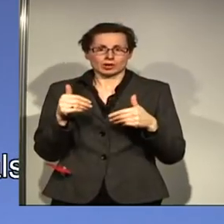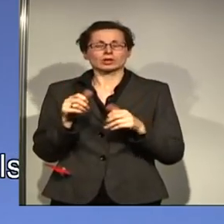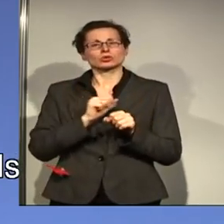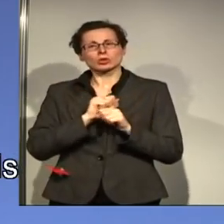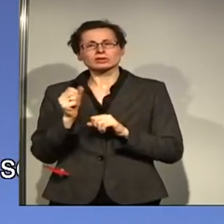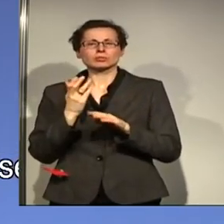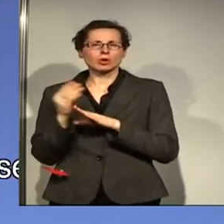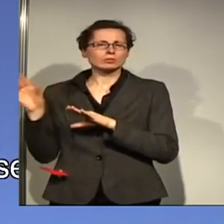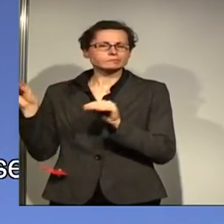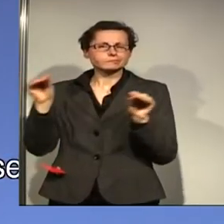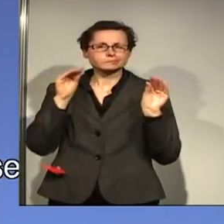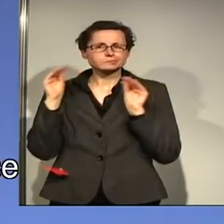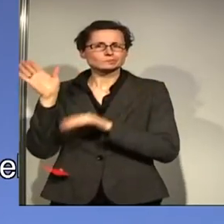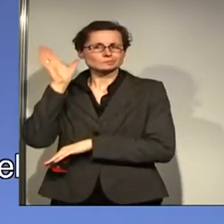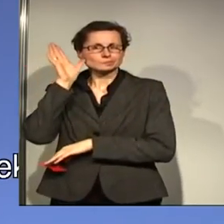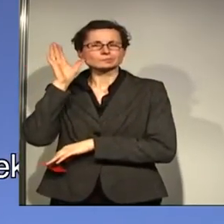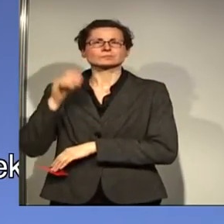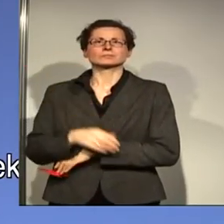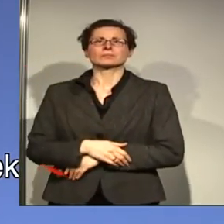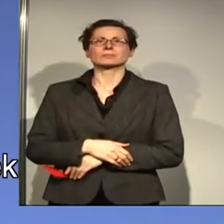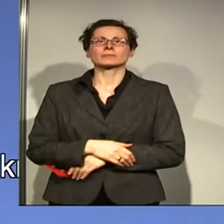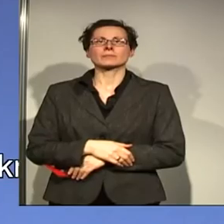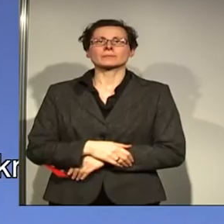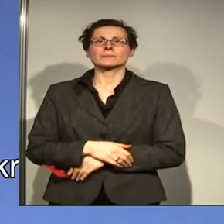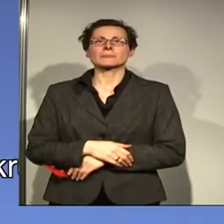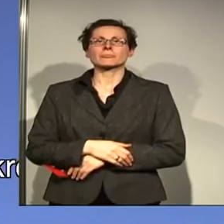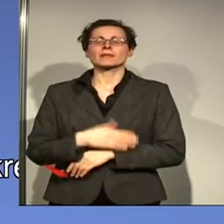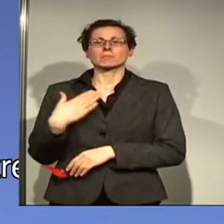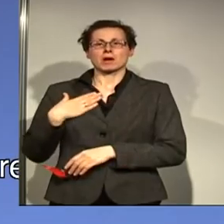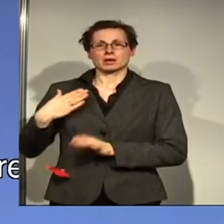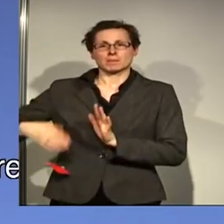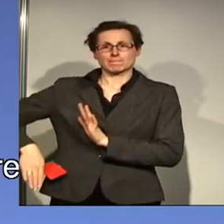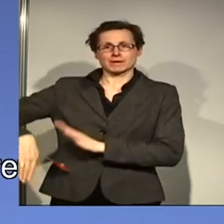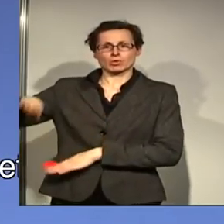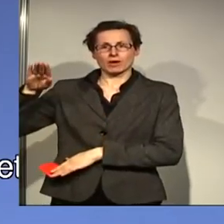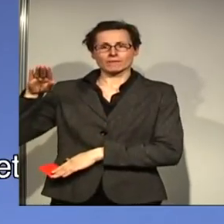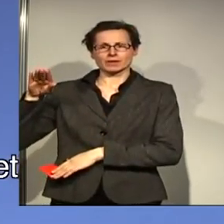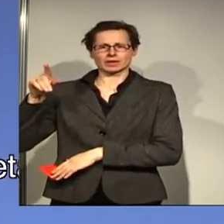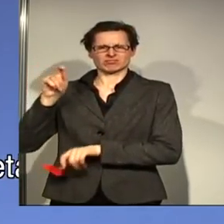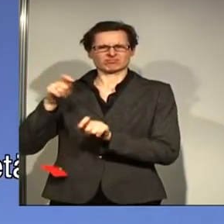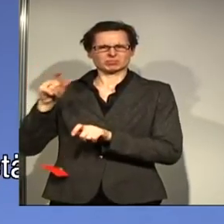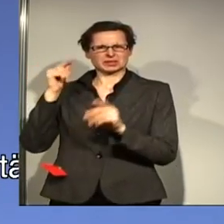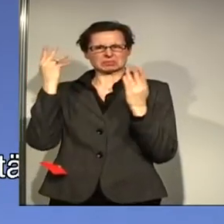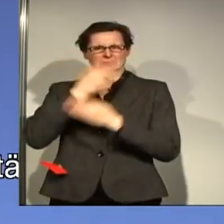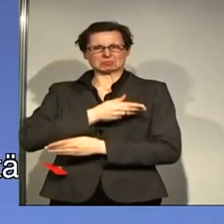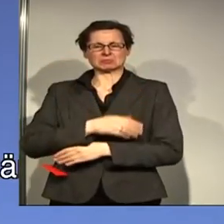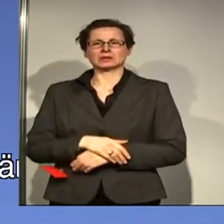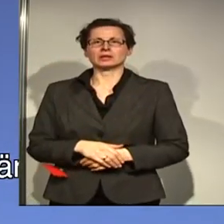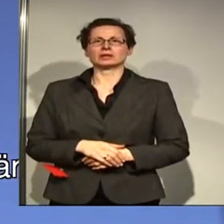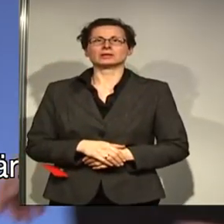einiges über mich hören und lesen. Und meine Biografie scheint ein bisschen zur Verwirrung beizutragen.